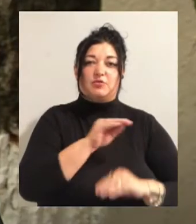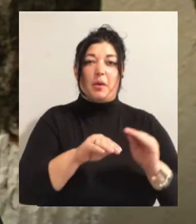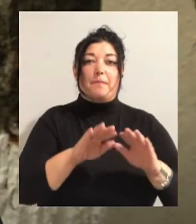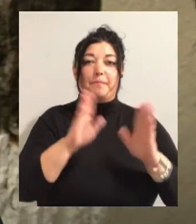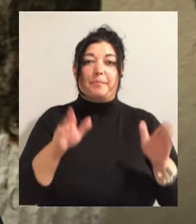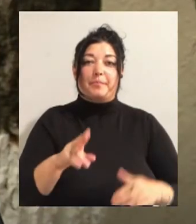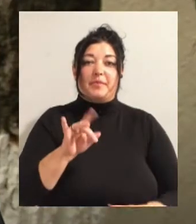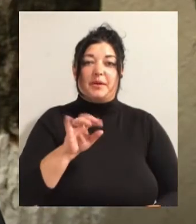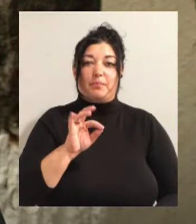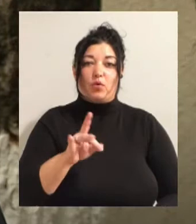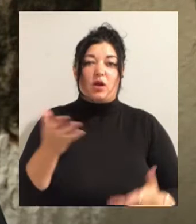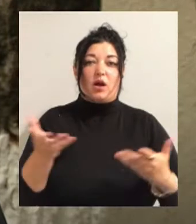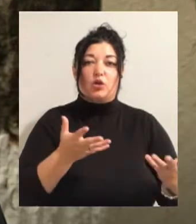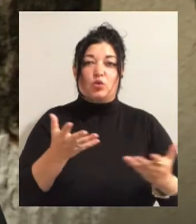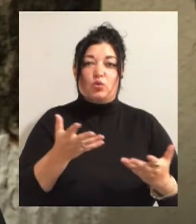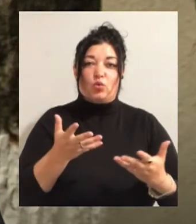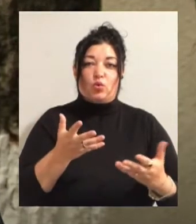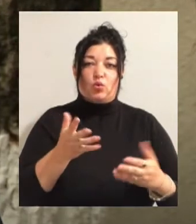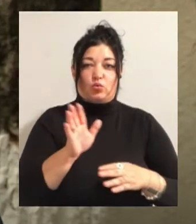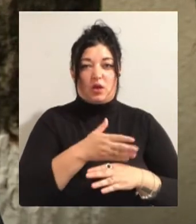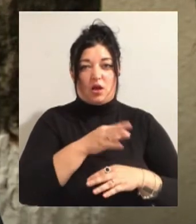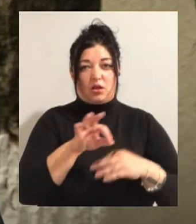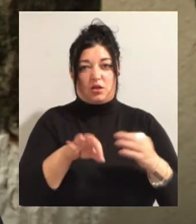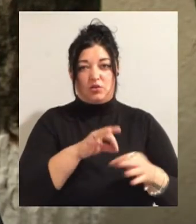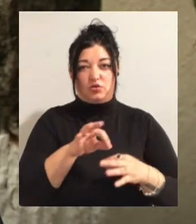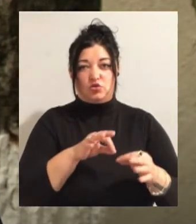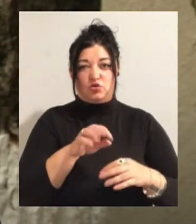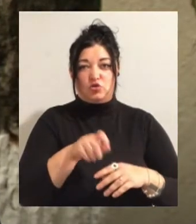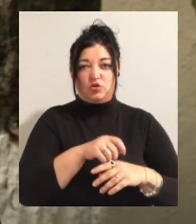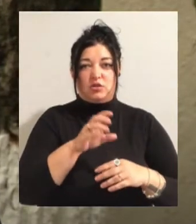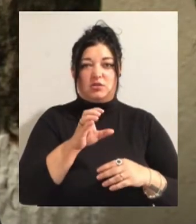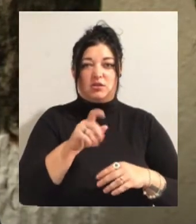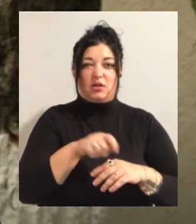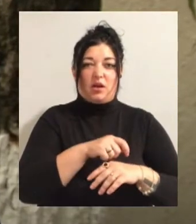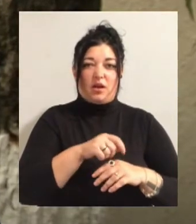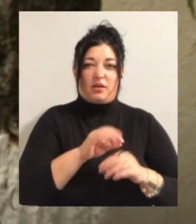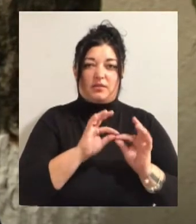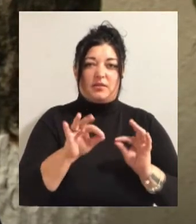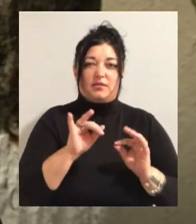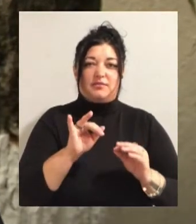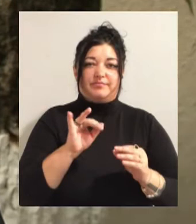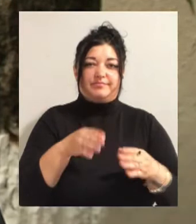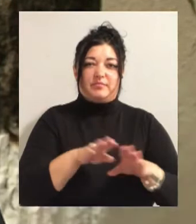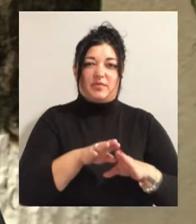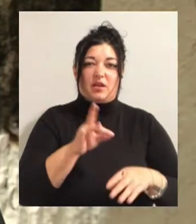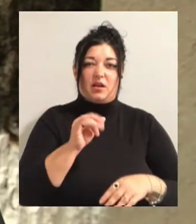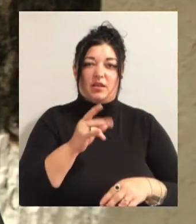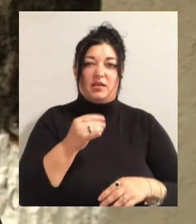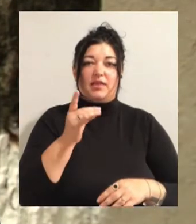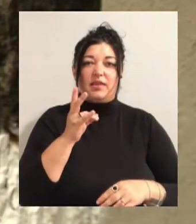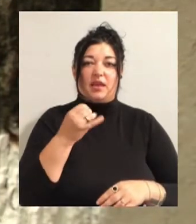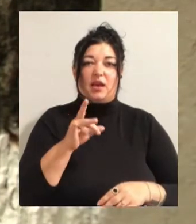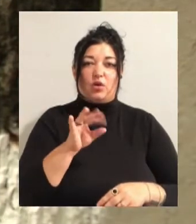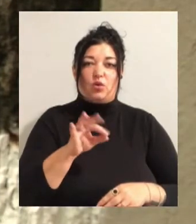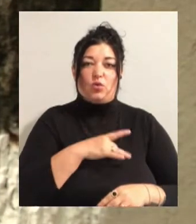удаляє лишню жидкість, лишні ткані з операційної рани. В нейрохірургії це наряду